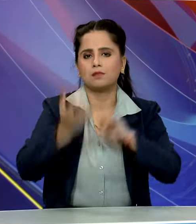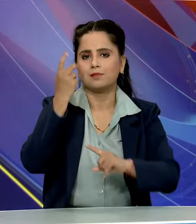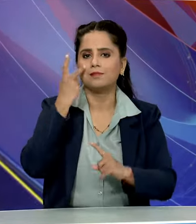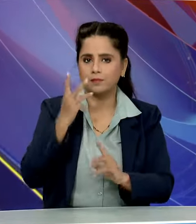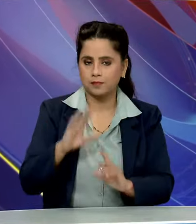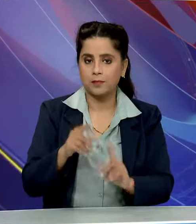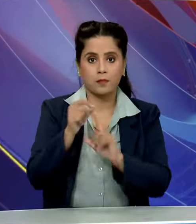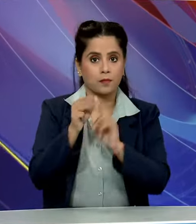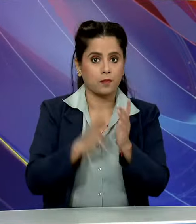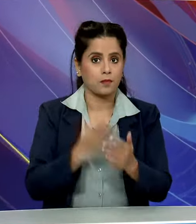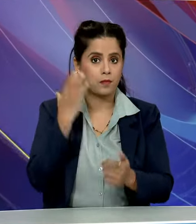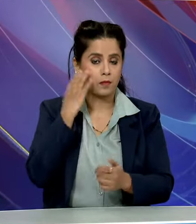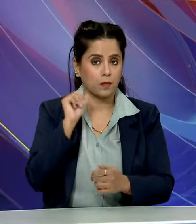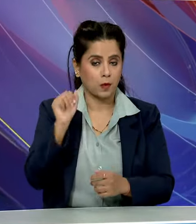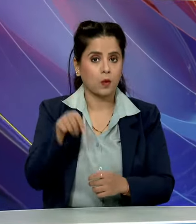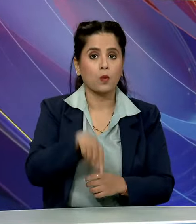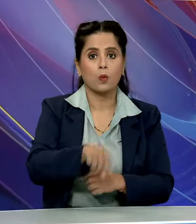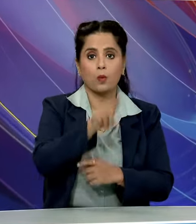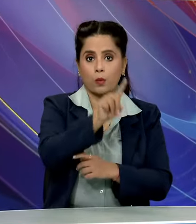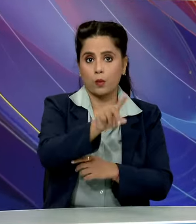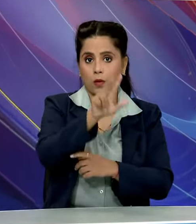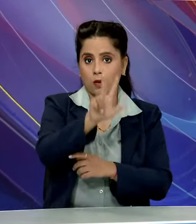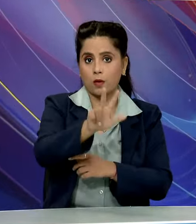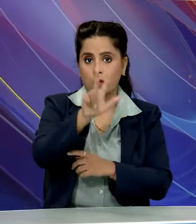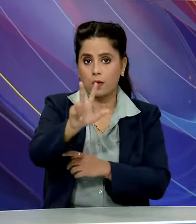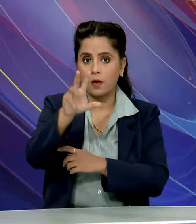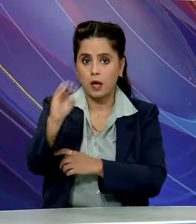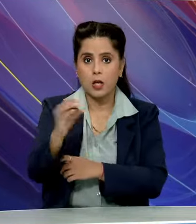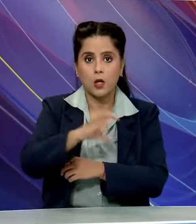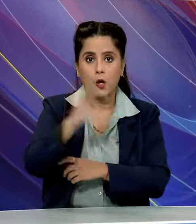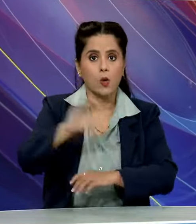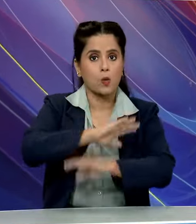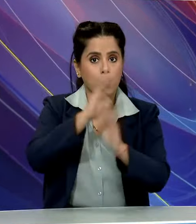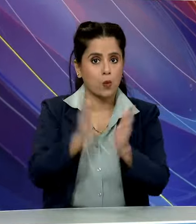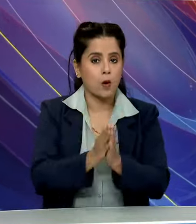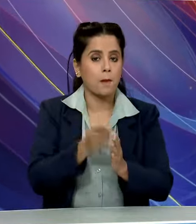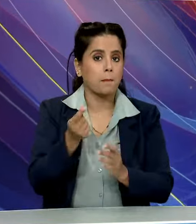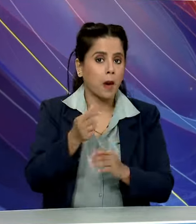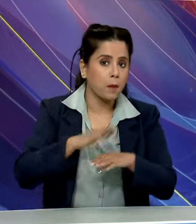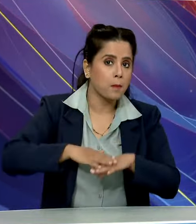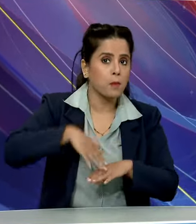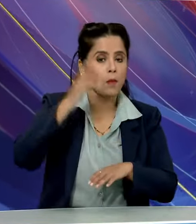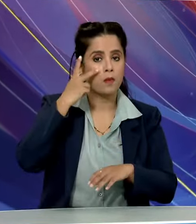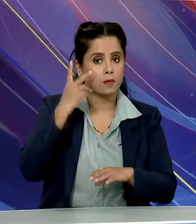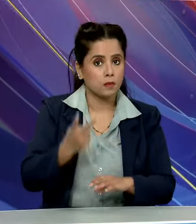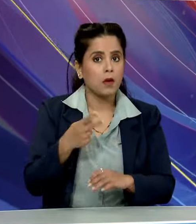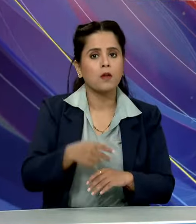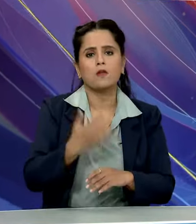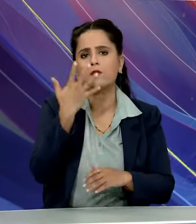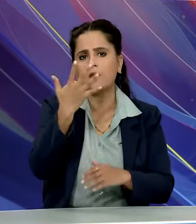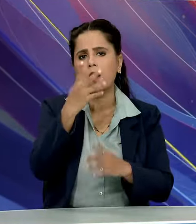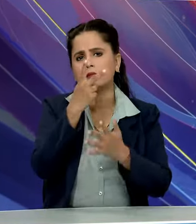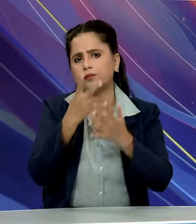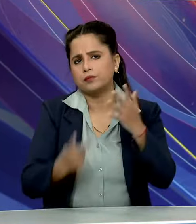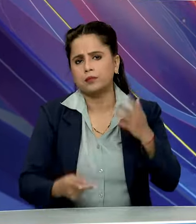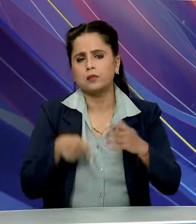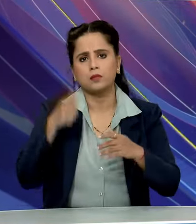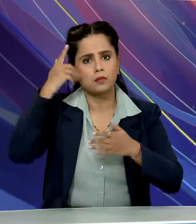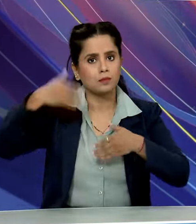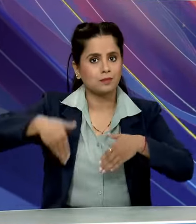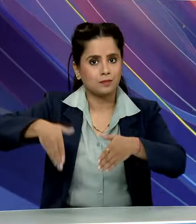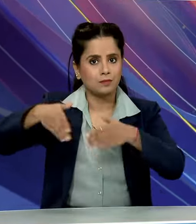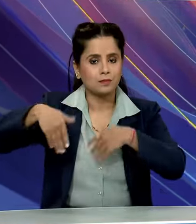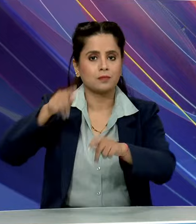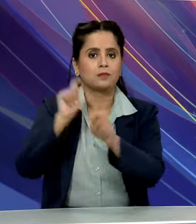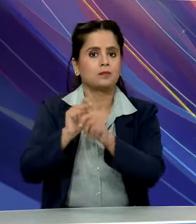प्रधान मंत्री मोदी ने अठारा सो असी करोड रुपई से ज्यादा की पांच अलग-अलग सड़क परियोजनाओ